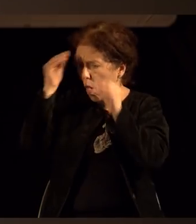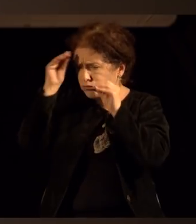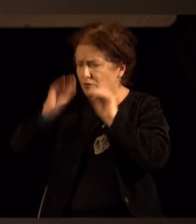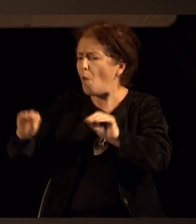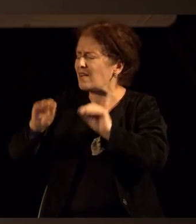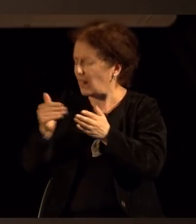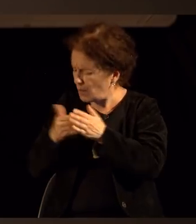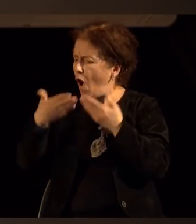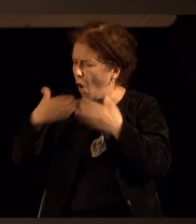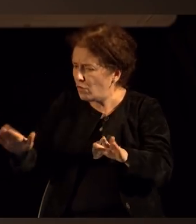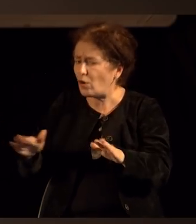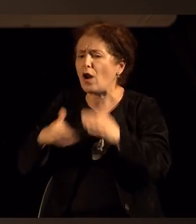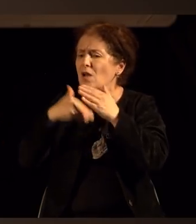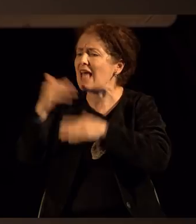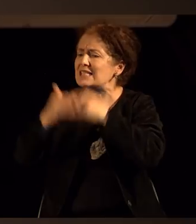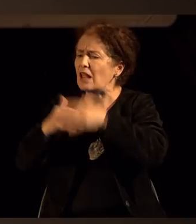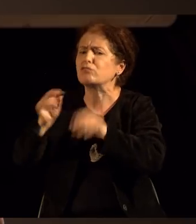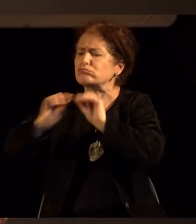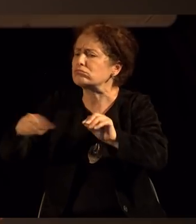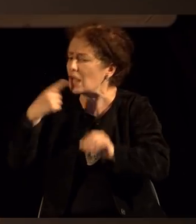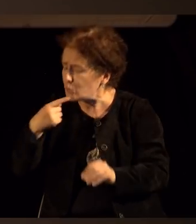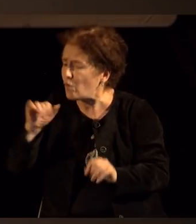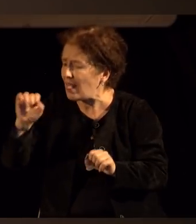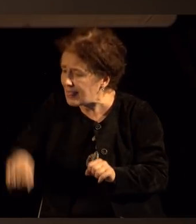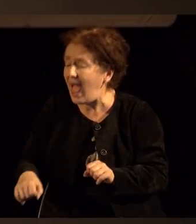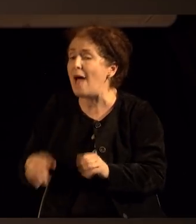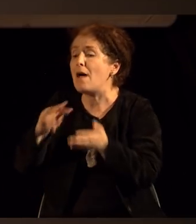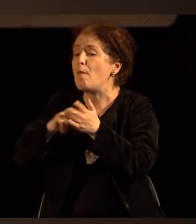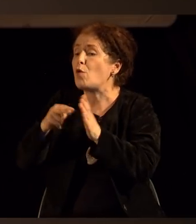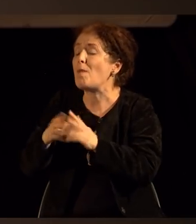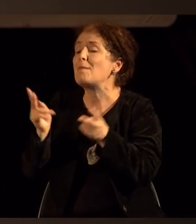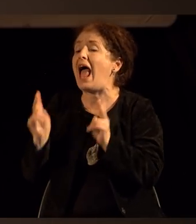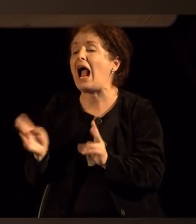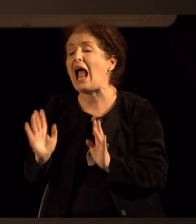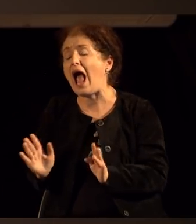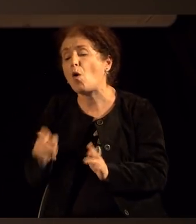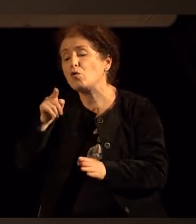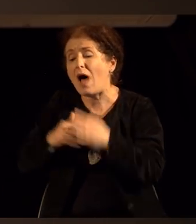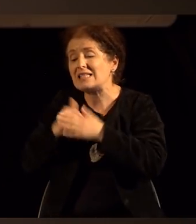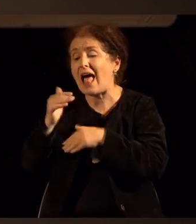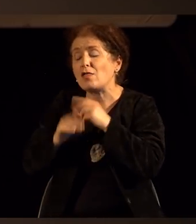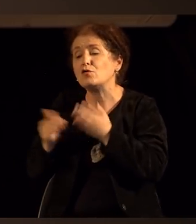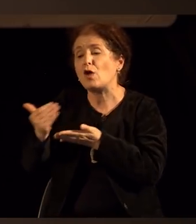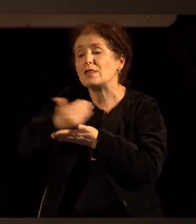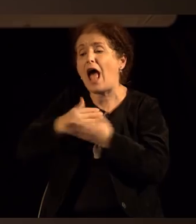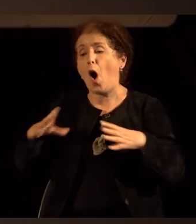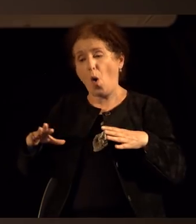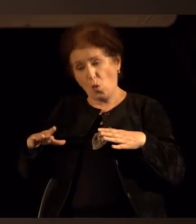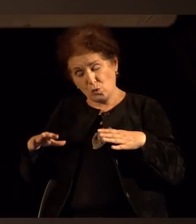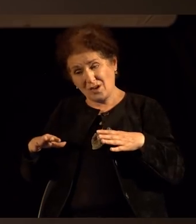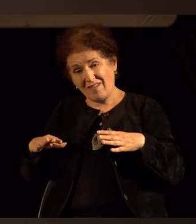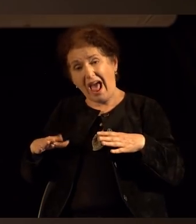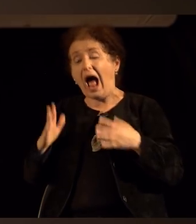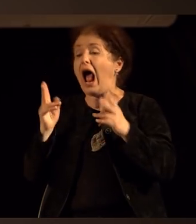знаеме. Проблемот е како тоа задоволство ние да го уживаме, а